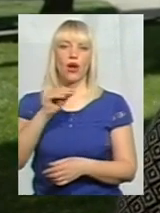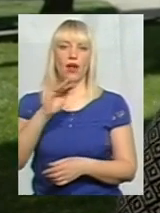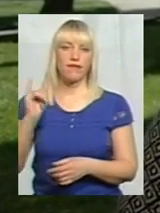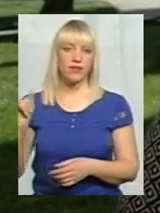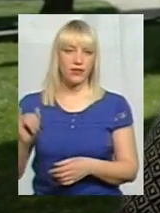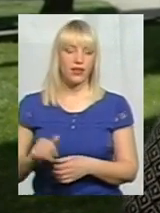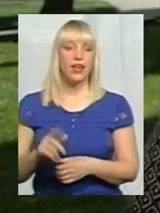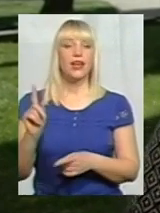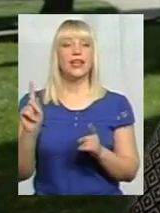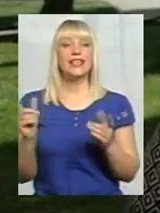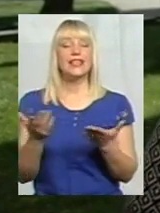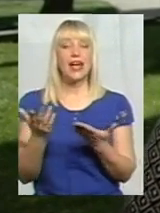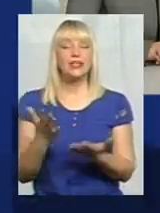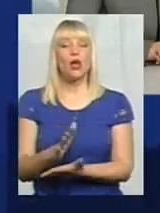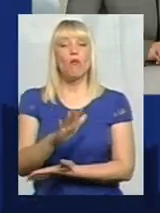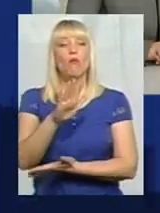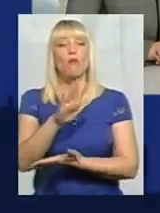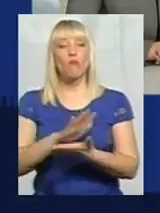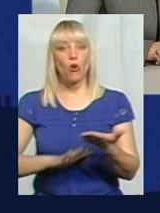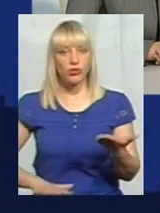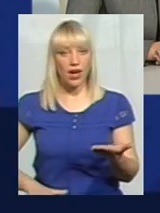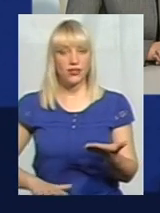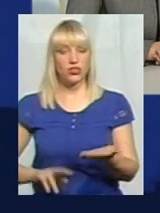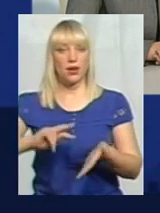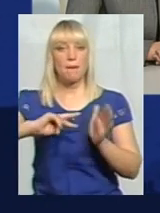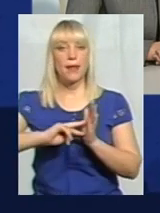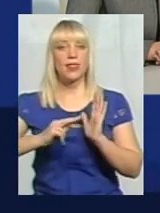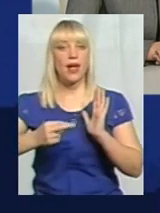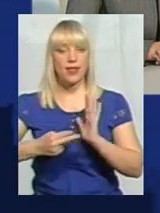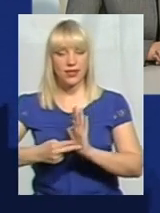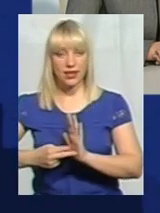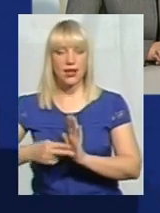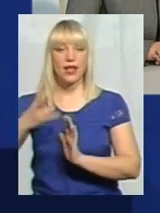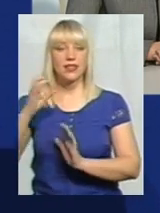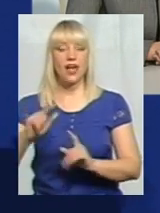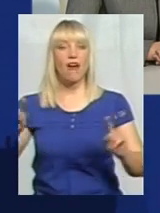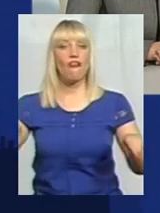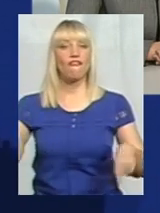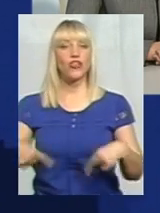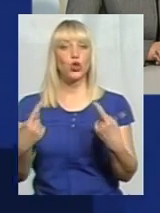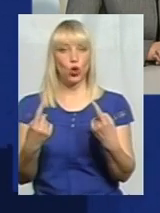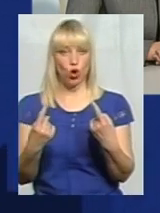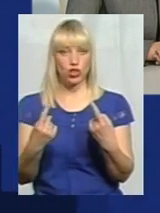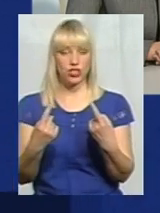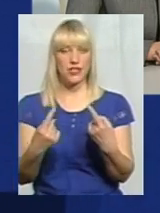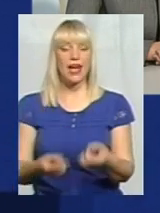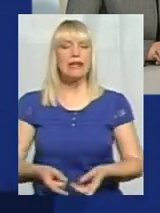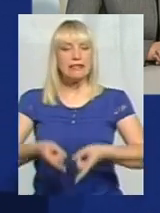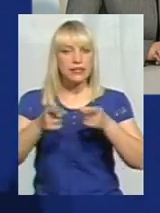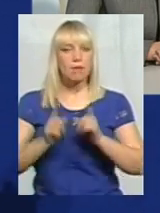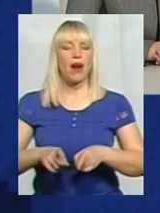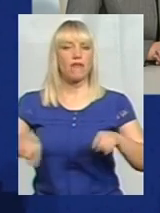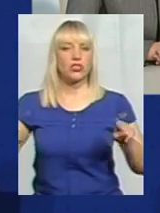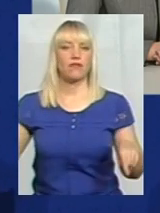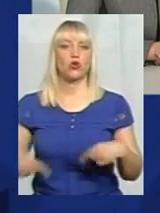які подальші плани на відродження, справжнє відродження